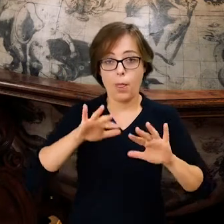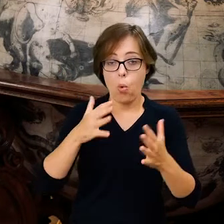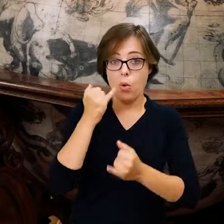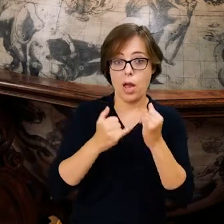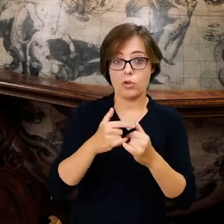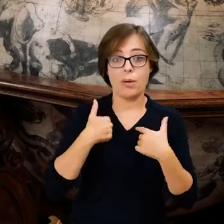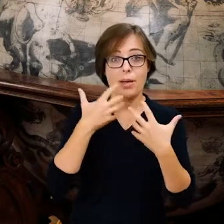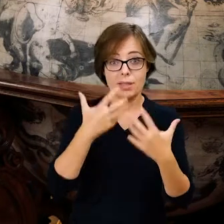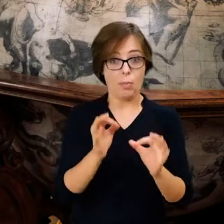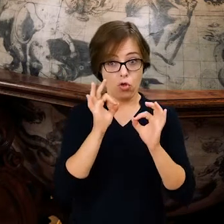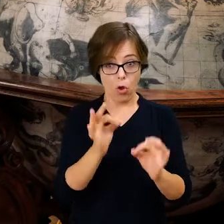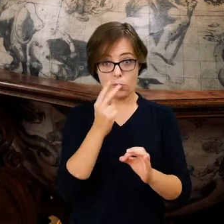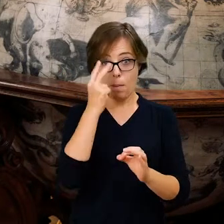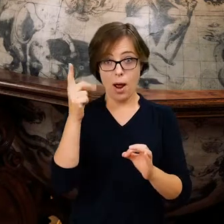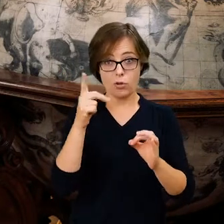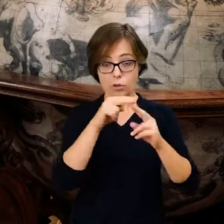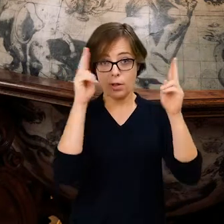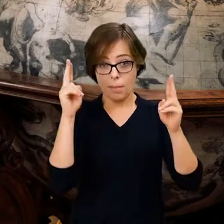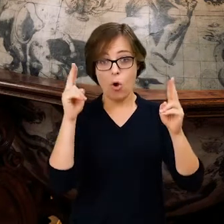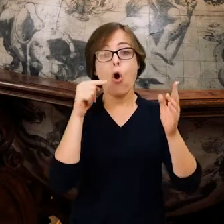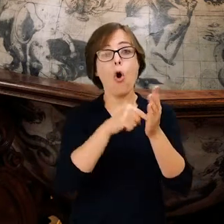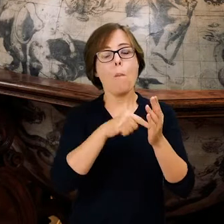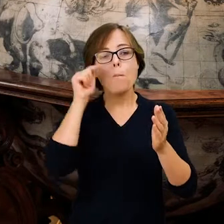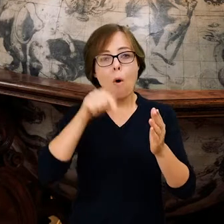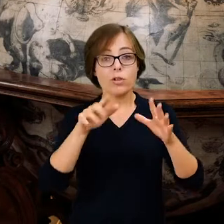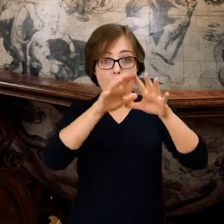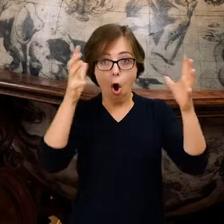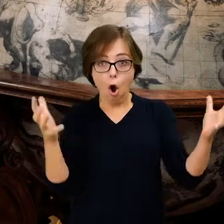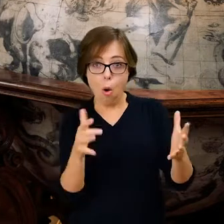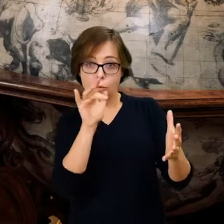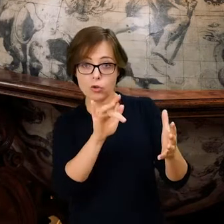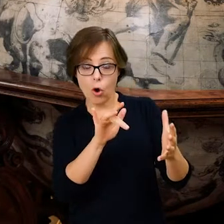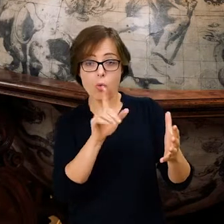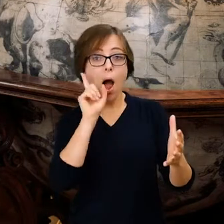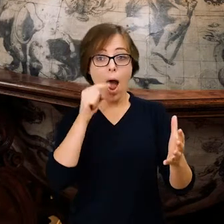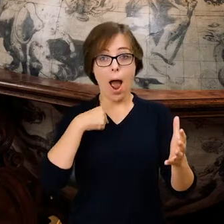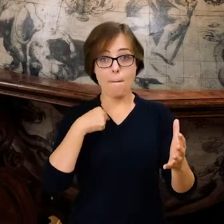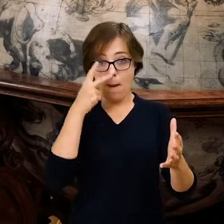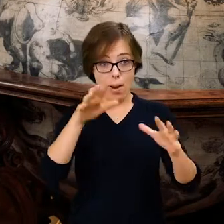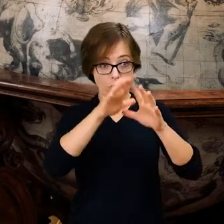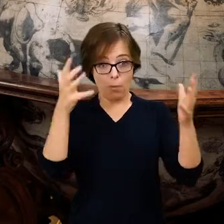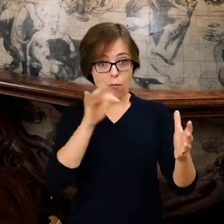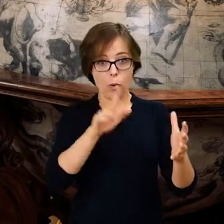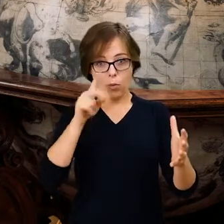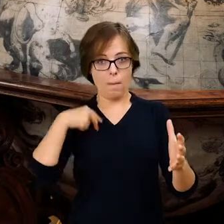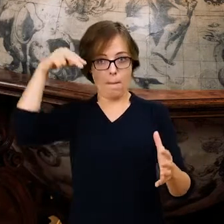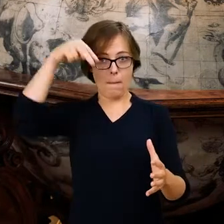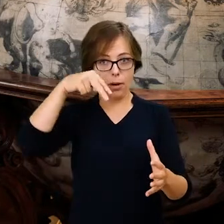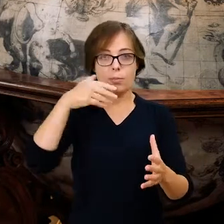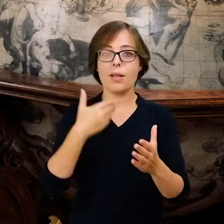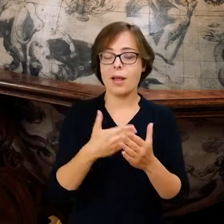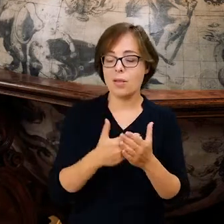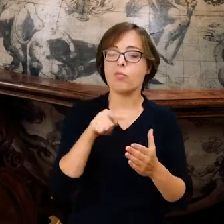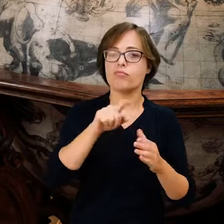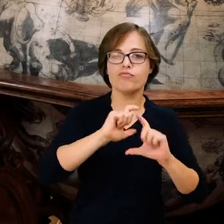wewnątrz globusa. My natomiast stoimy na zewnątrz, czyli patrzymy od góry na sferę niebieską, dlatego wszystko jest tutaj